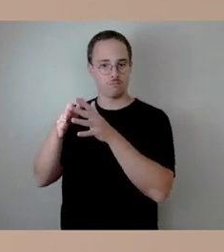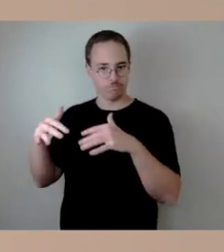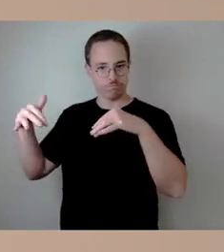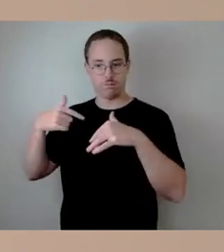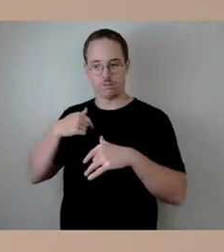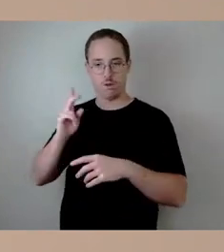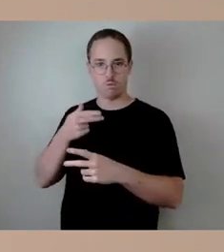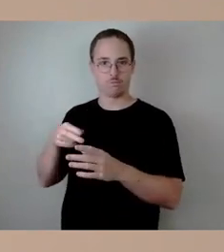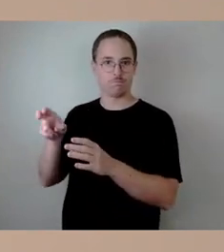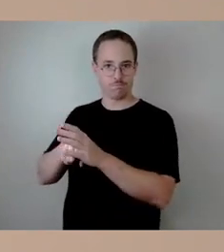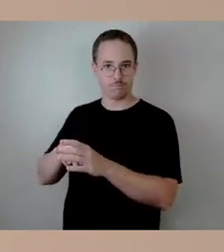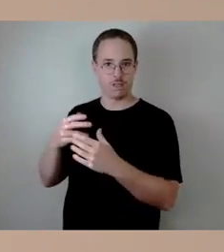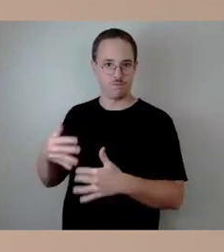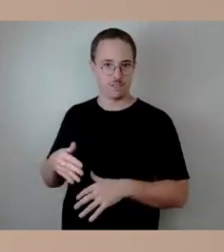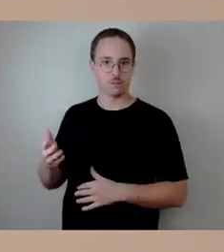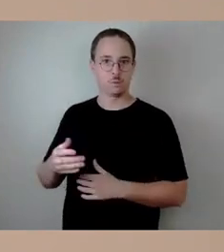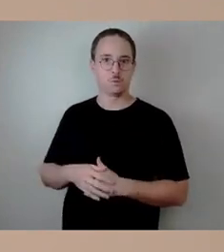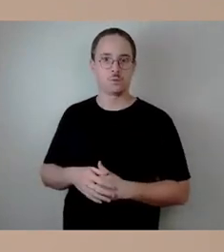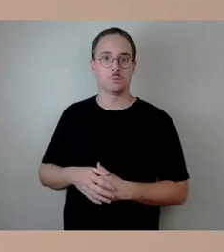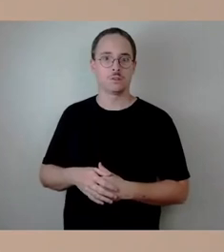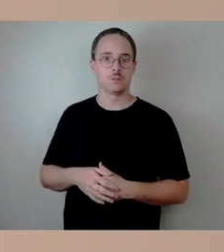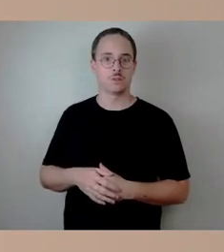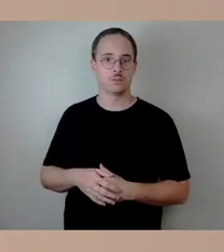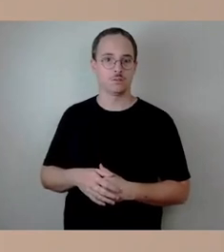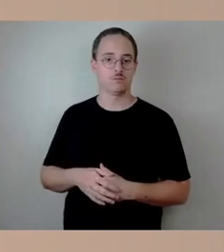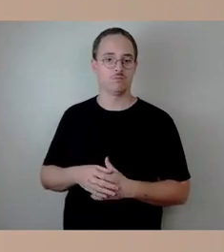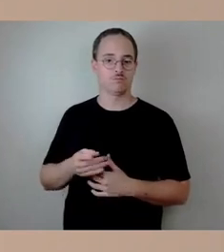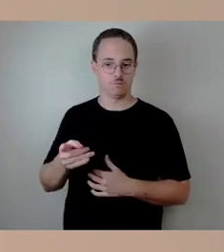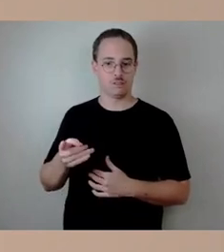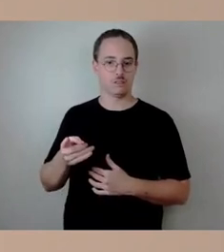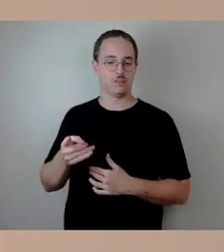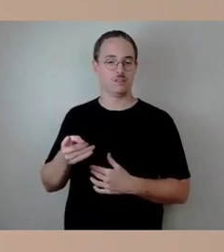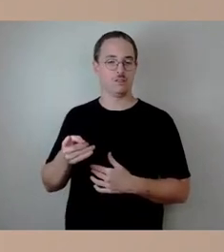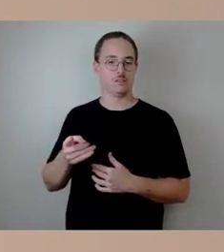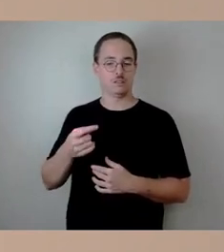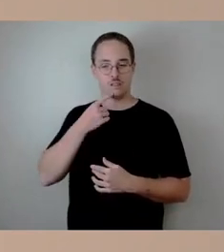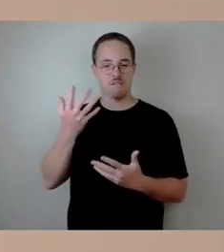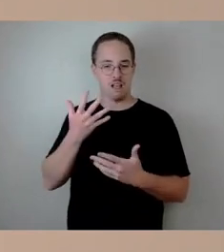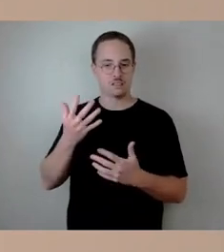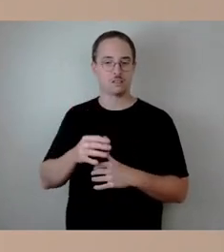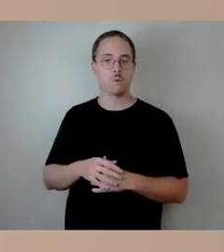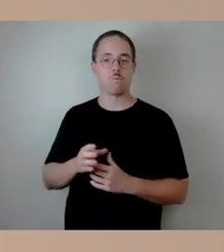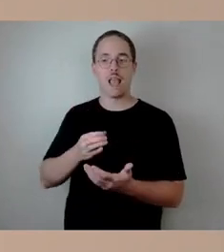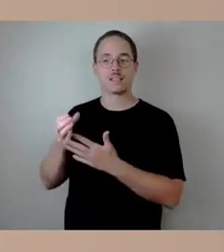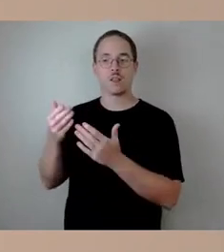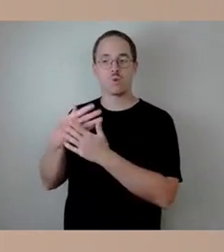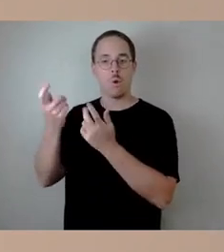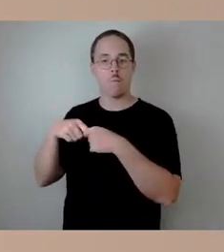Planfeststellungsbefreiung oder jedenfalls sozusagen, das nicht erforderlich ist, also für Ersatzneubauten.